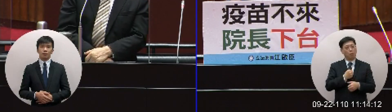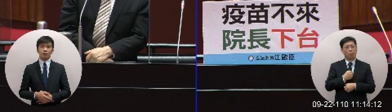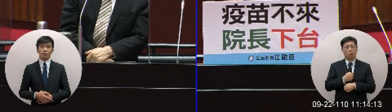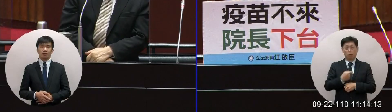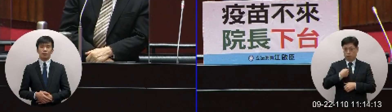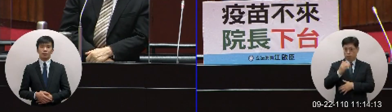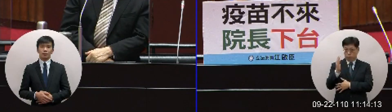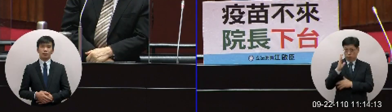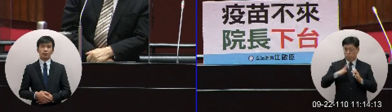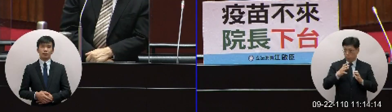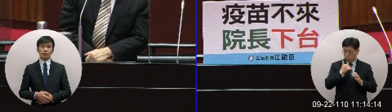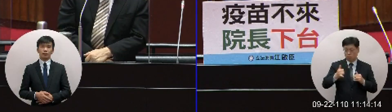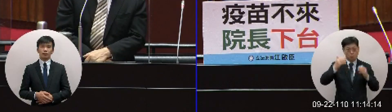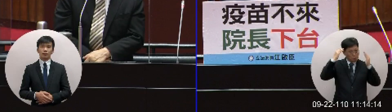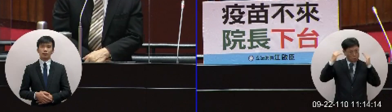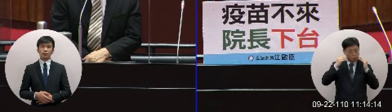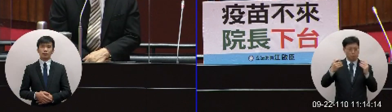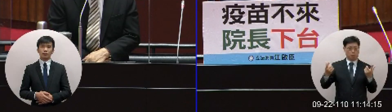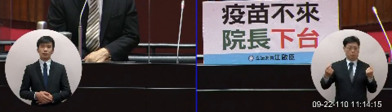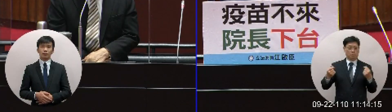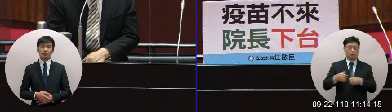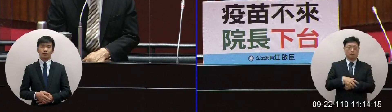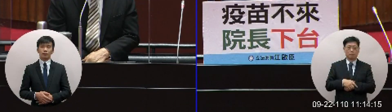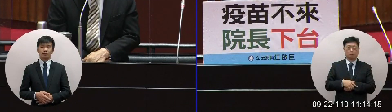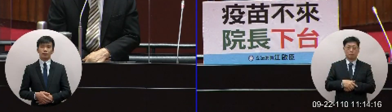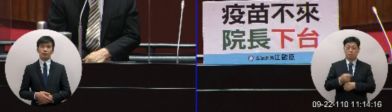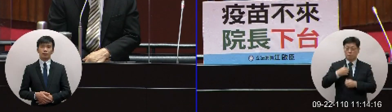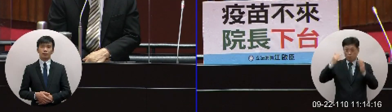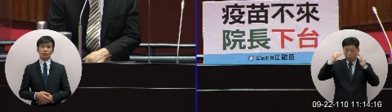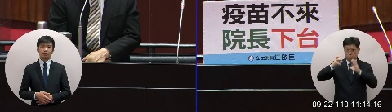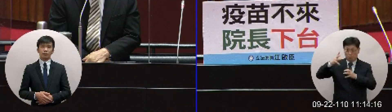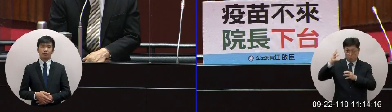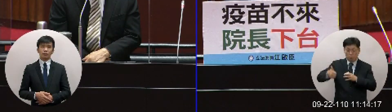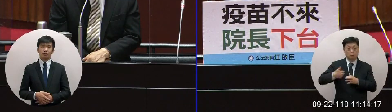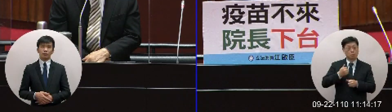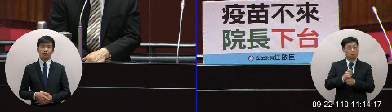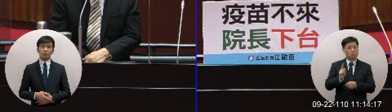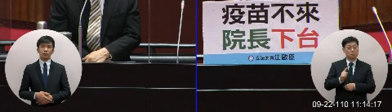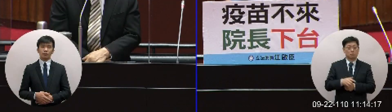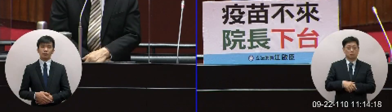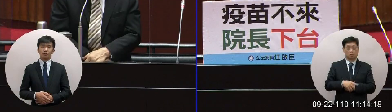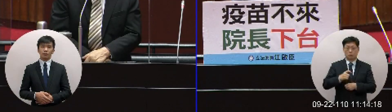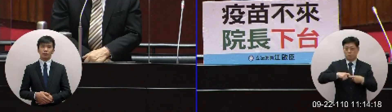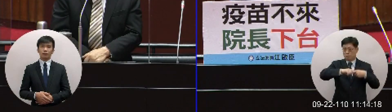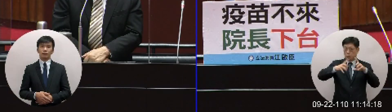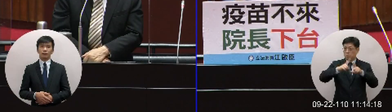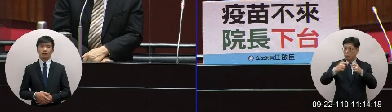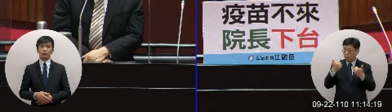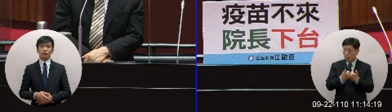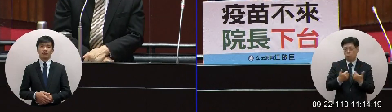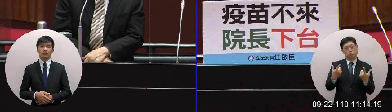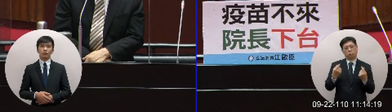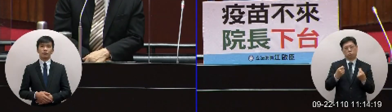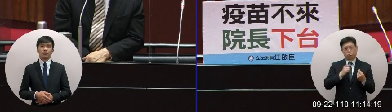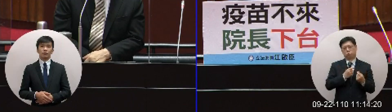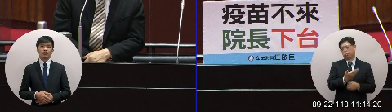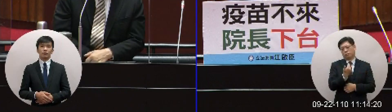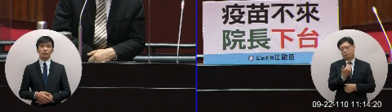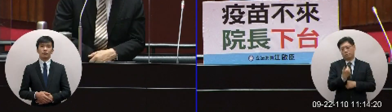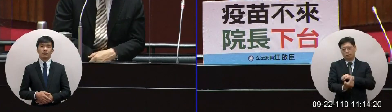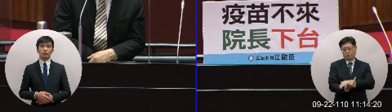我們的官員不輸韓國啊你看韓國的總統在做什麼事在聯合國大會人家也在要疫苗